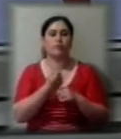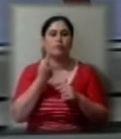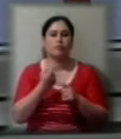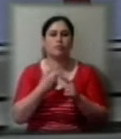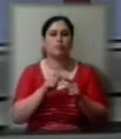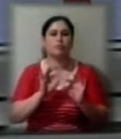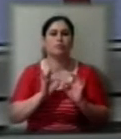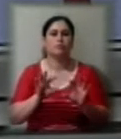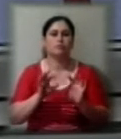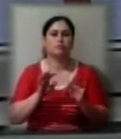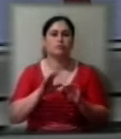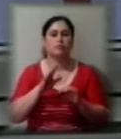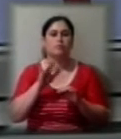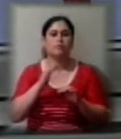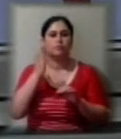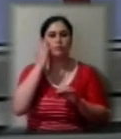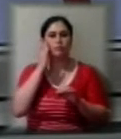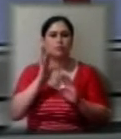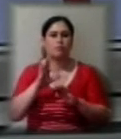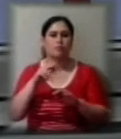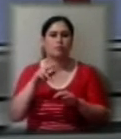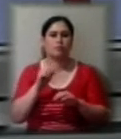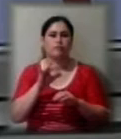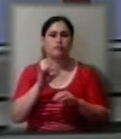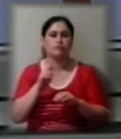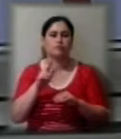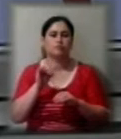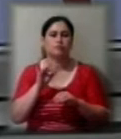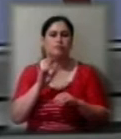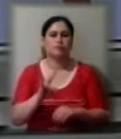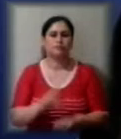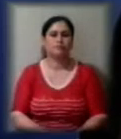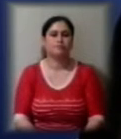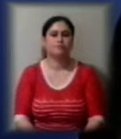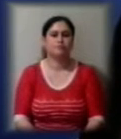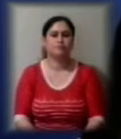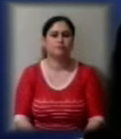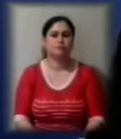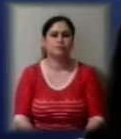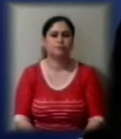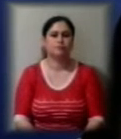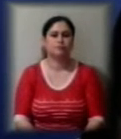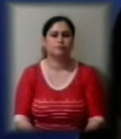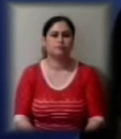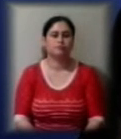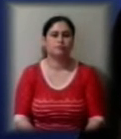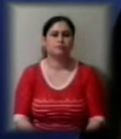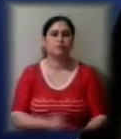брифінгу розказав заступник голови облдержадміністрації Вадим Чабан. «В Херсонській області